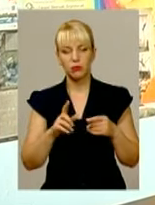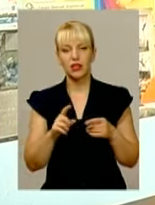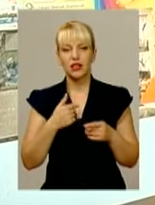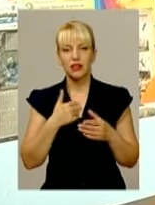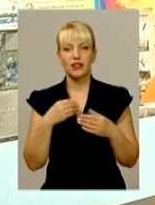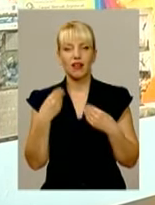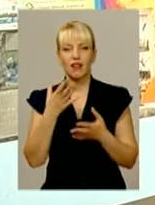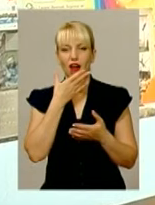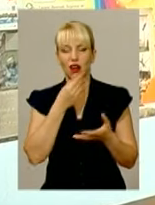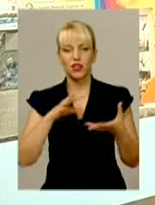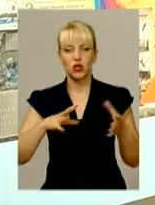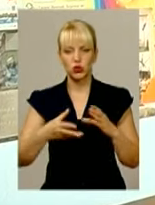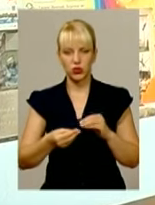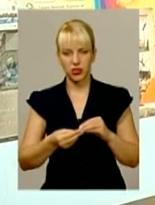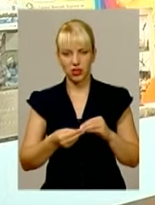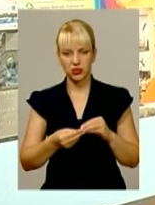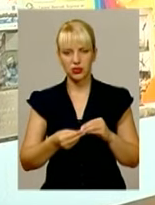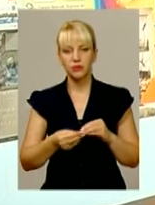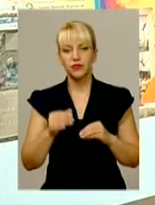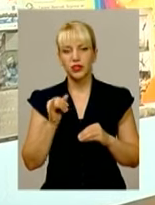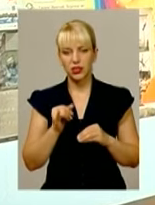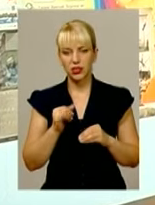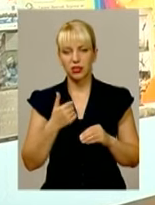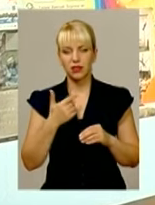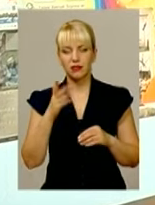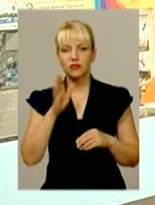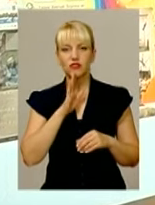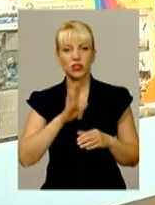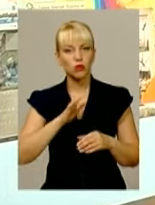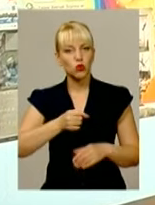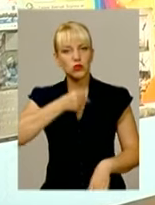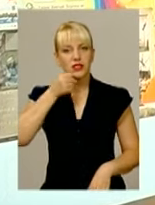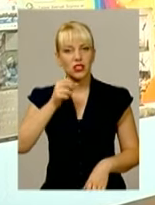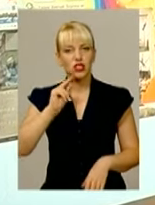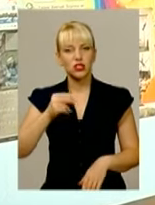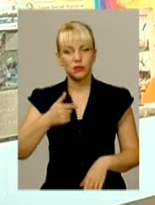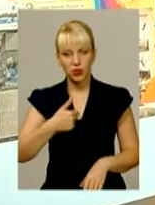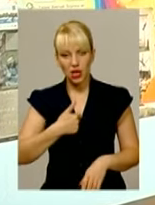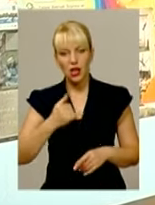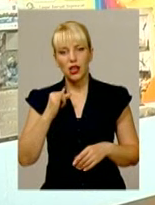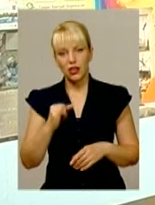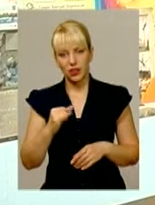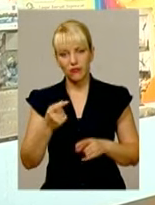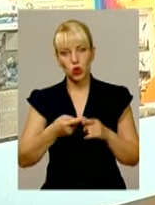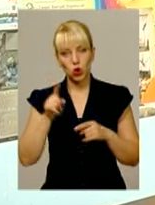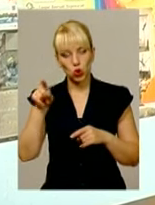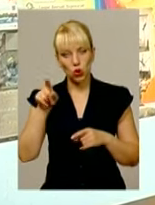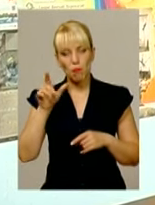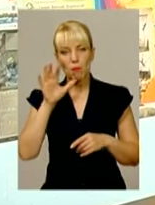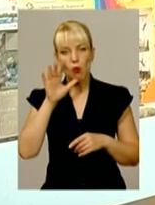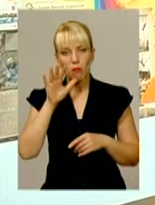України була в призах, там де дівчата були набагато старші за мене. І тоді, з того моменту, напевно, вже так